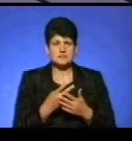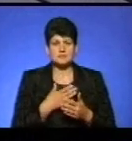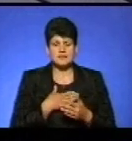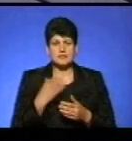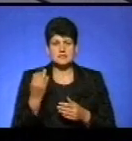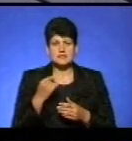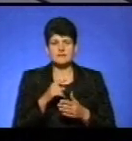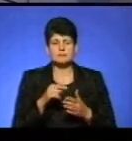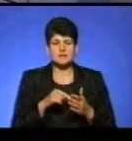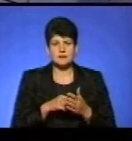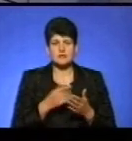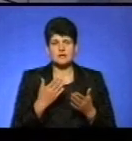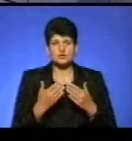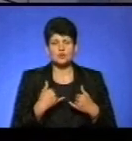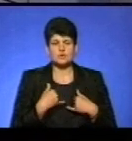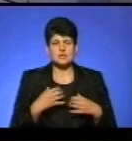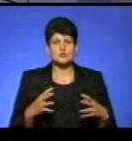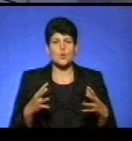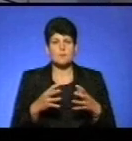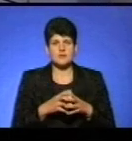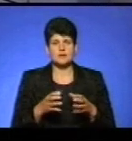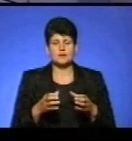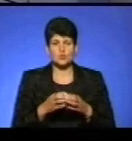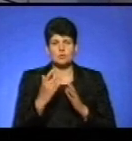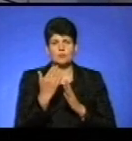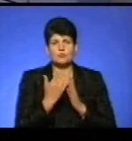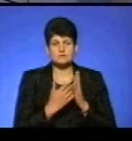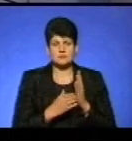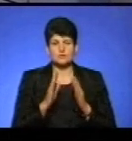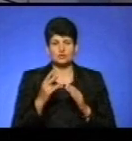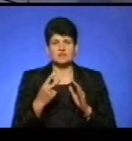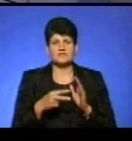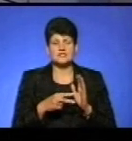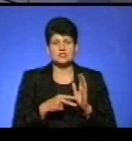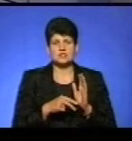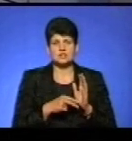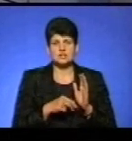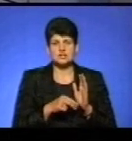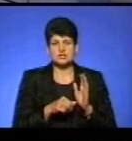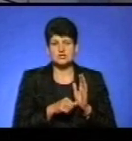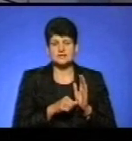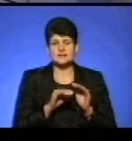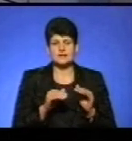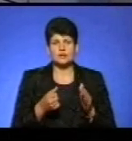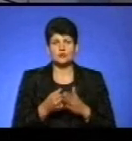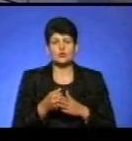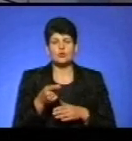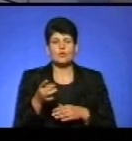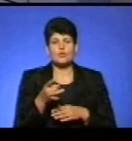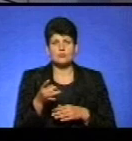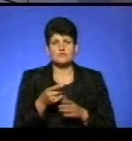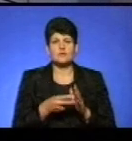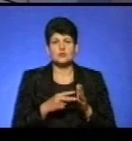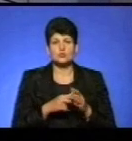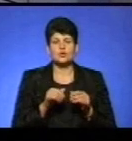мене спитавить таке питання. Якщо в нас об'єднані групи по списку, буде 26 дітей, до якого розміру ви плануєте